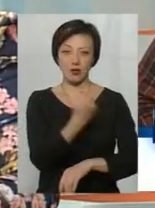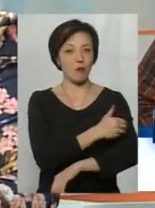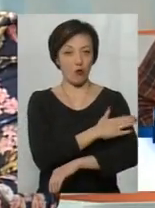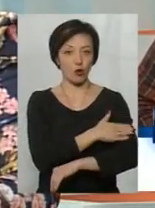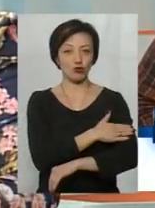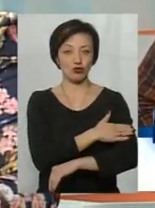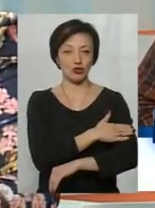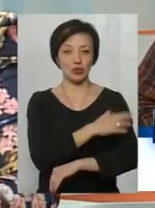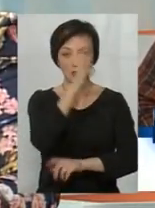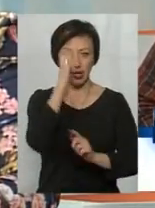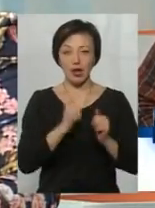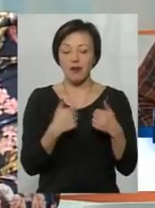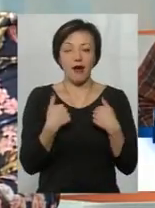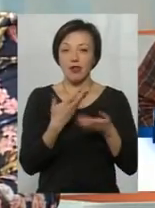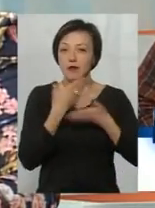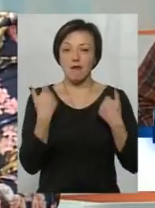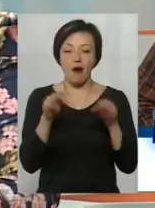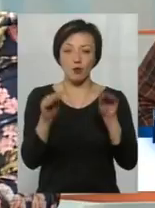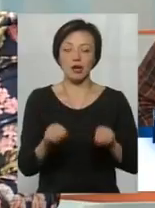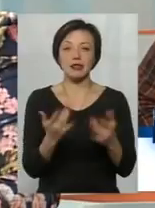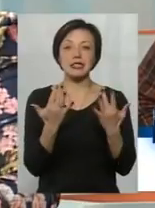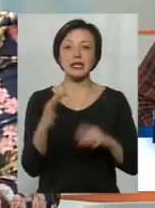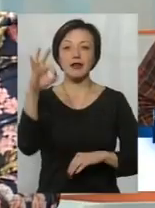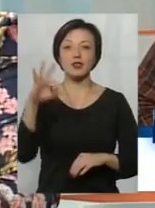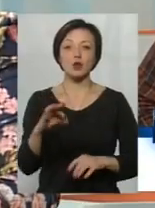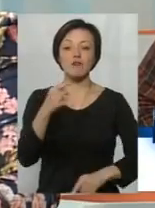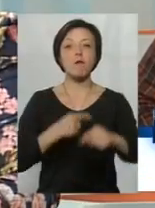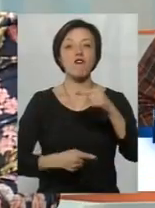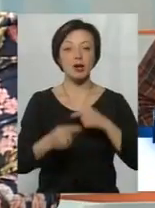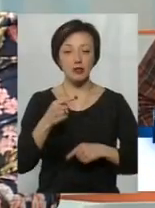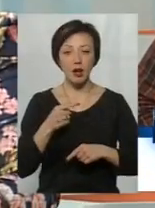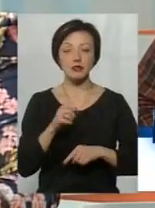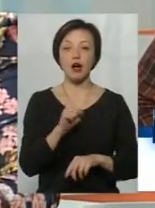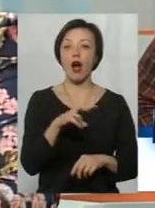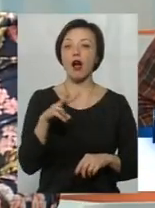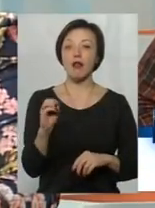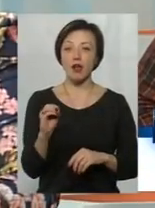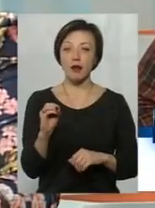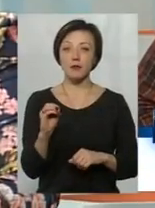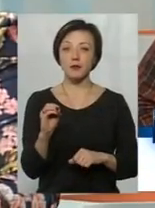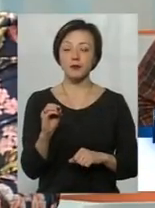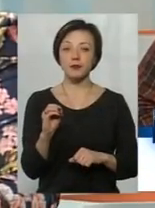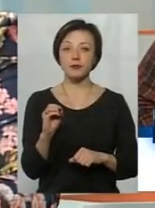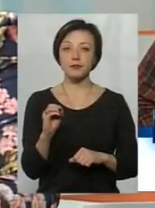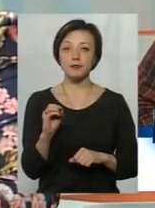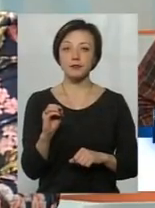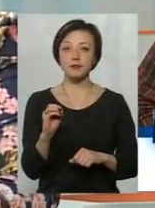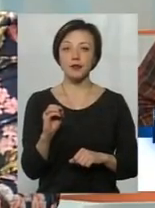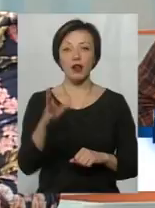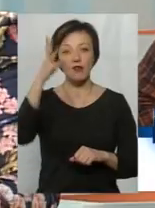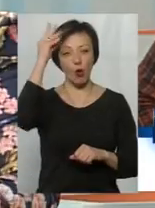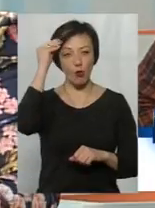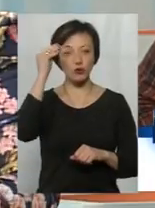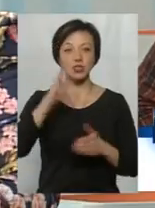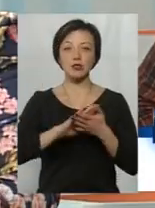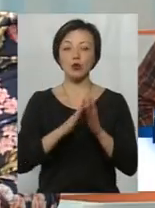Я не маю даних, скільки відсотків повертається, але, враховуючи